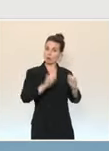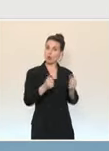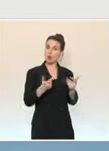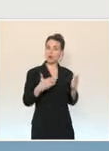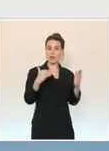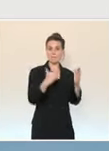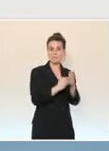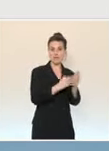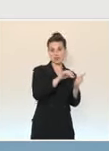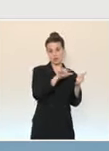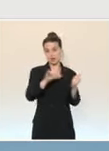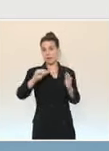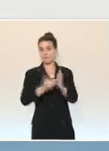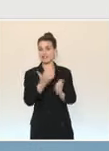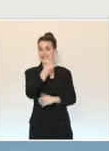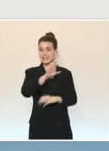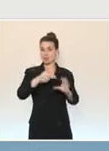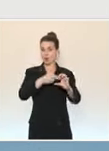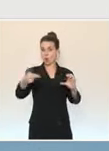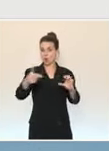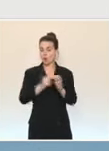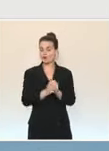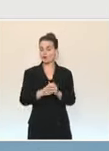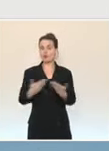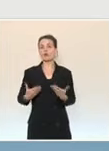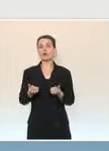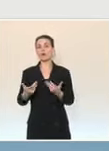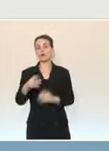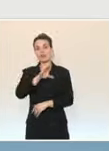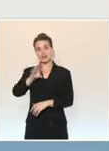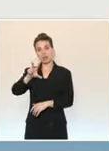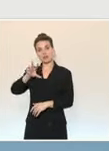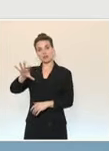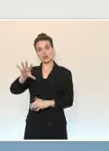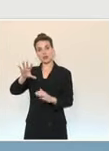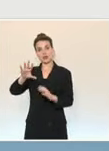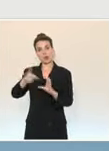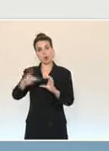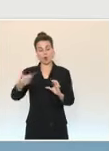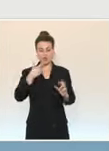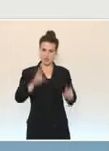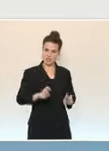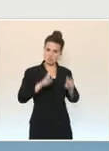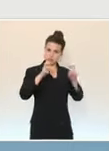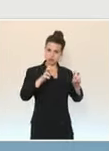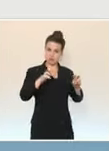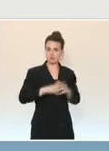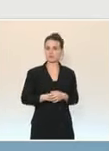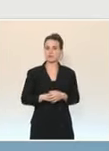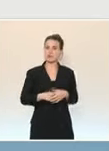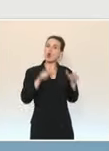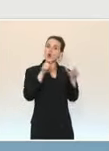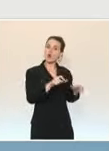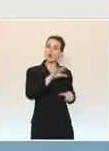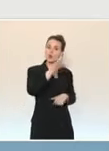500 euros sera dressée contre 135 euros aujourd'hui. Au-delà des contrôles, nous mettons en place un dispositif d